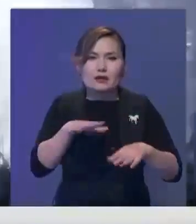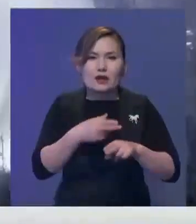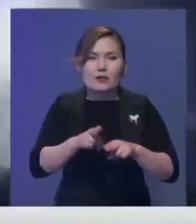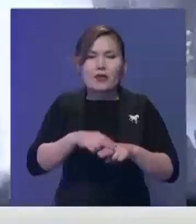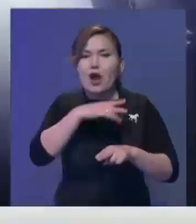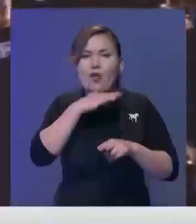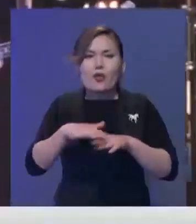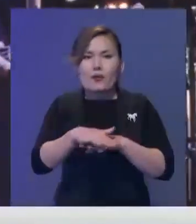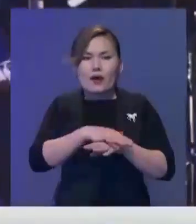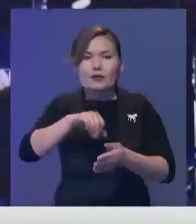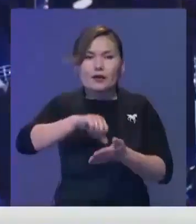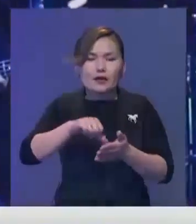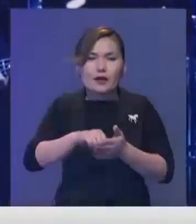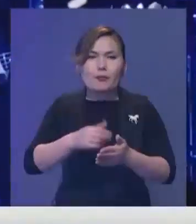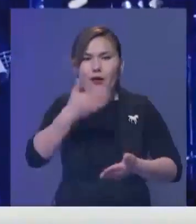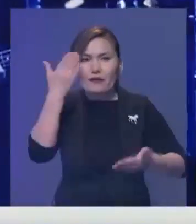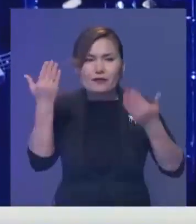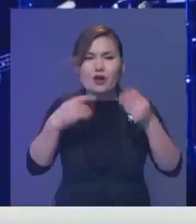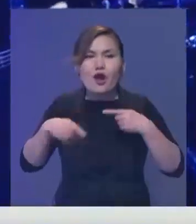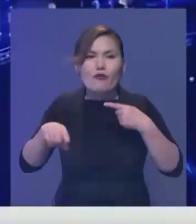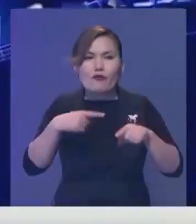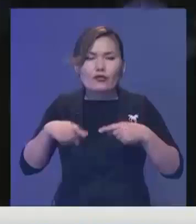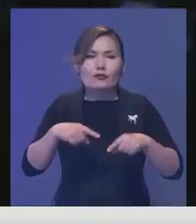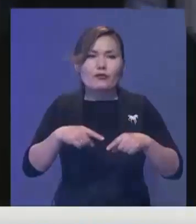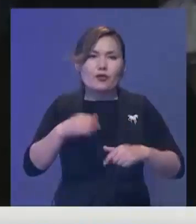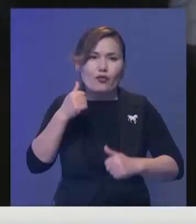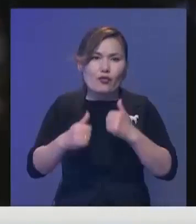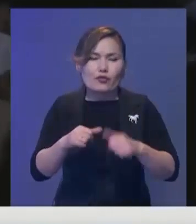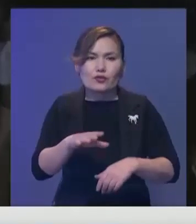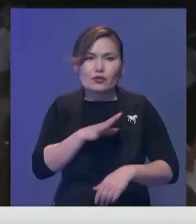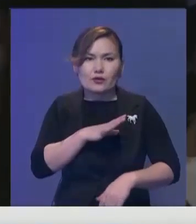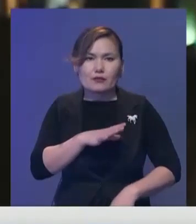көб адамның қатысуымен сауық кеші және футбол матчы өткен болады.